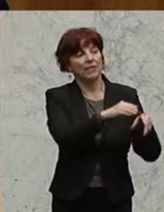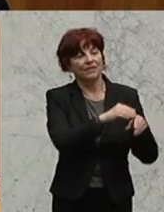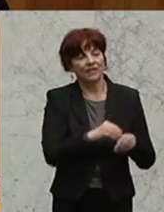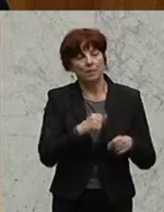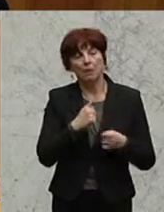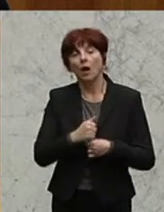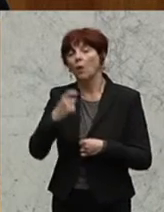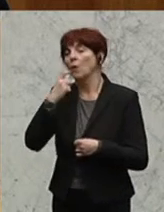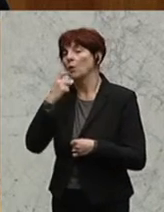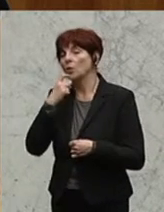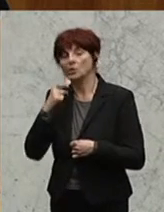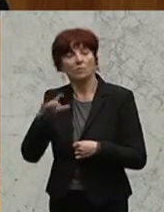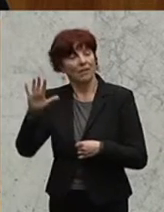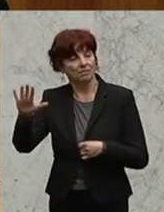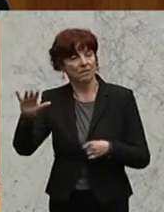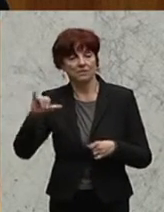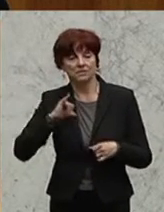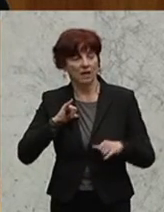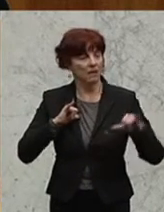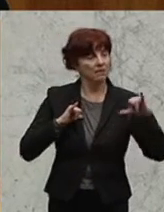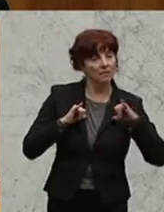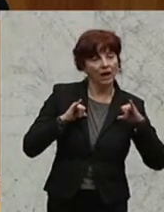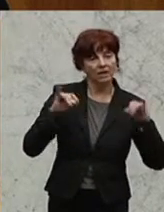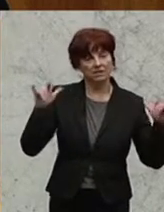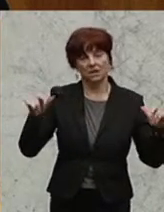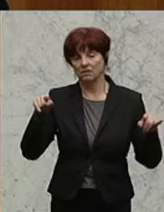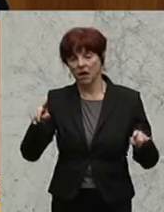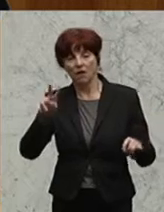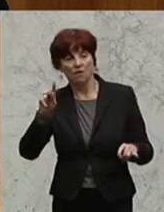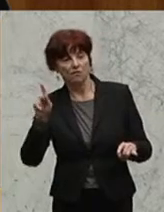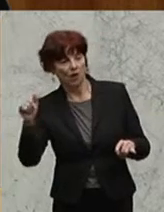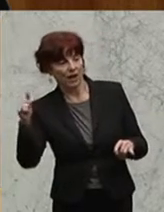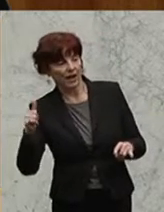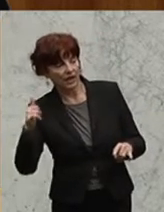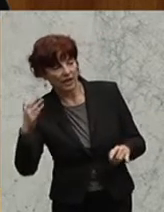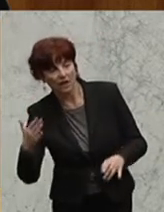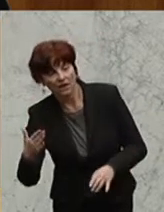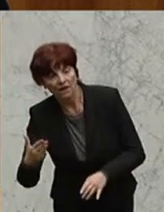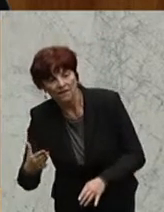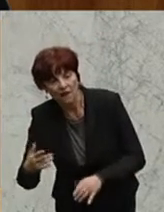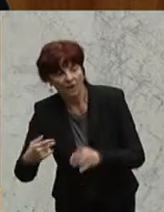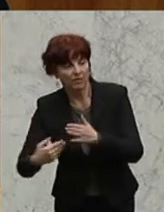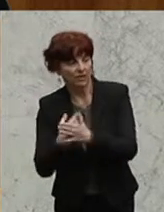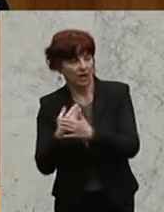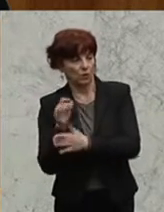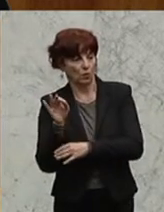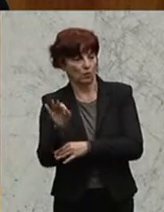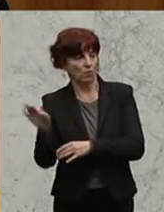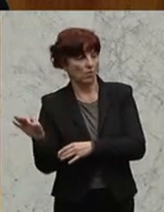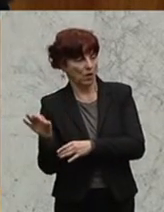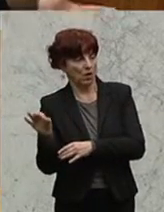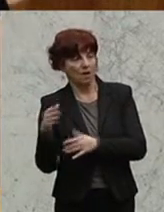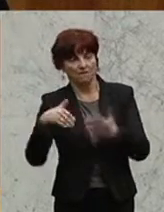Konsumentinnen und Konsumenten, die ja vom VKI vertreten wurden, vermischt worden sind. Und